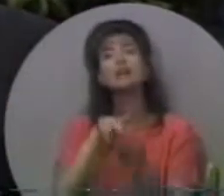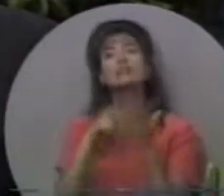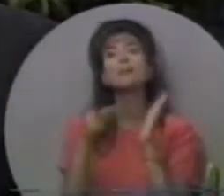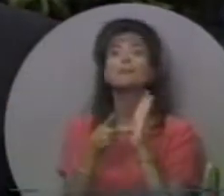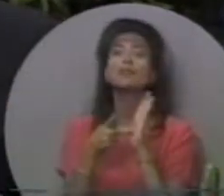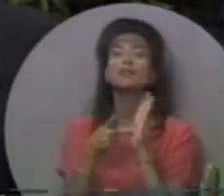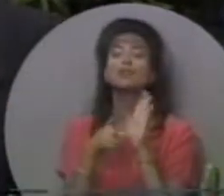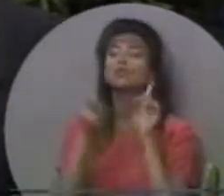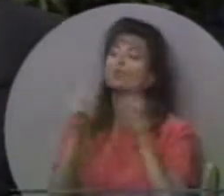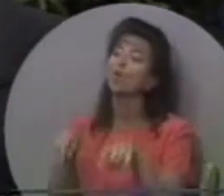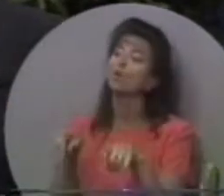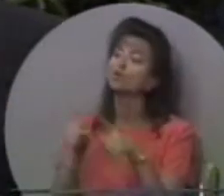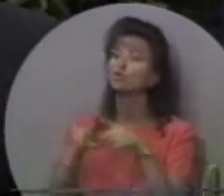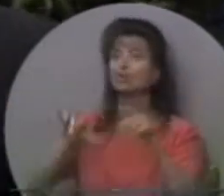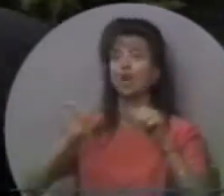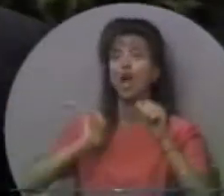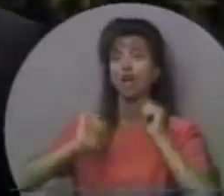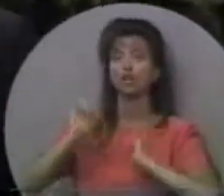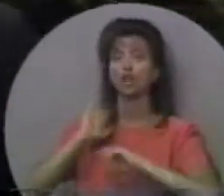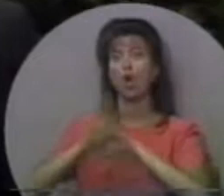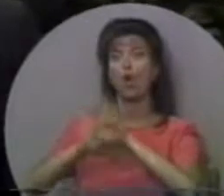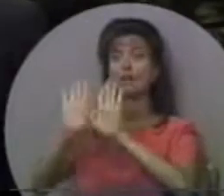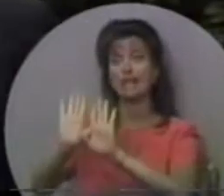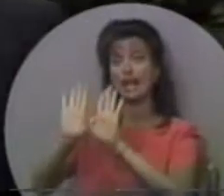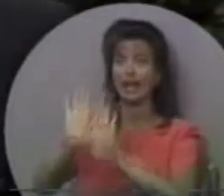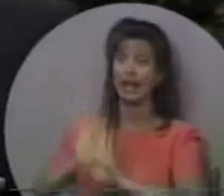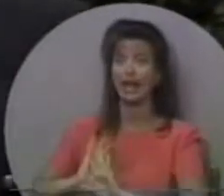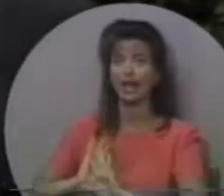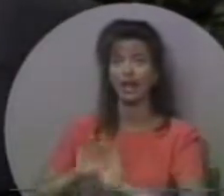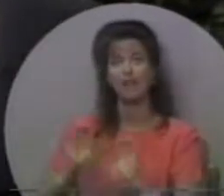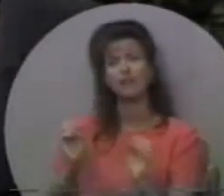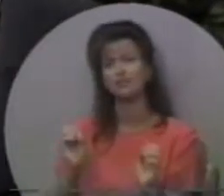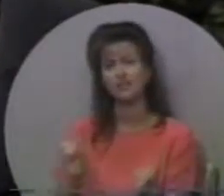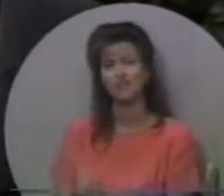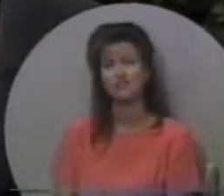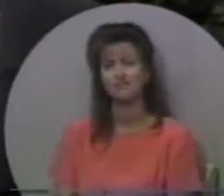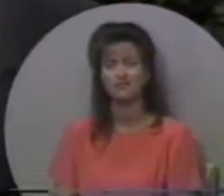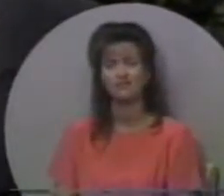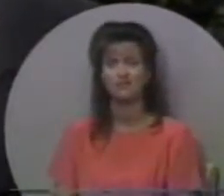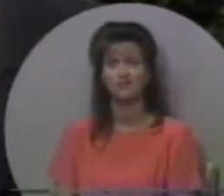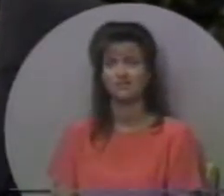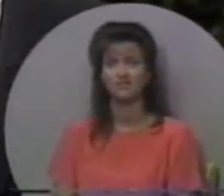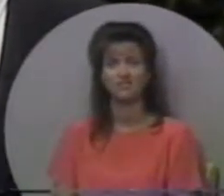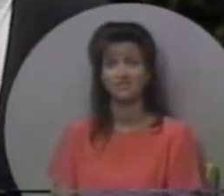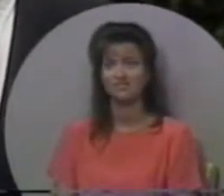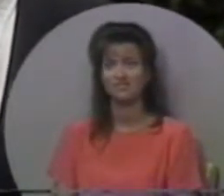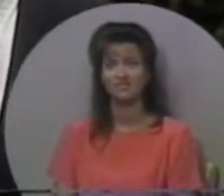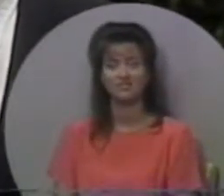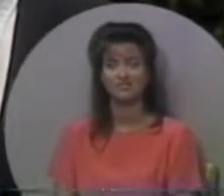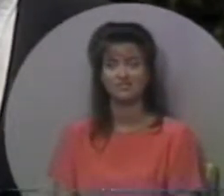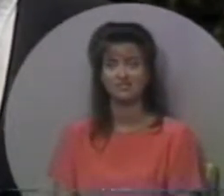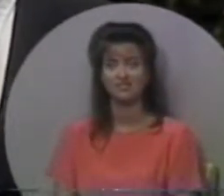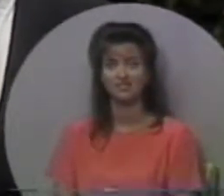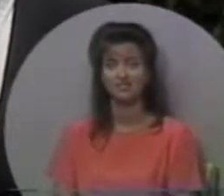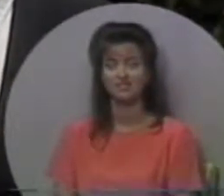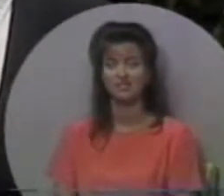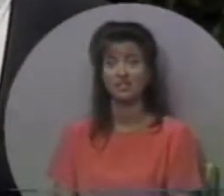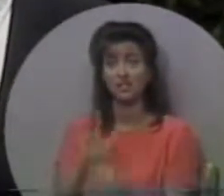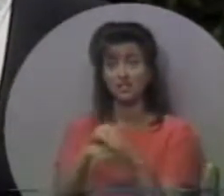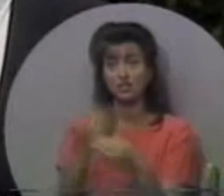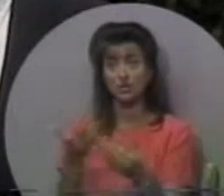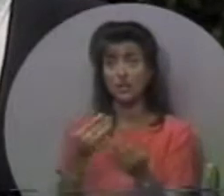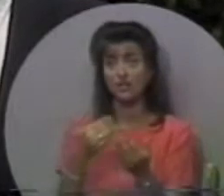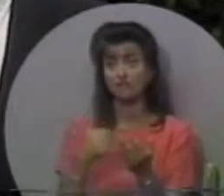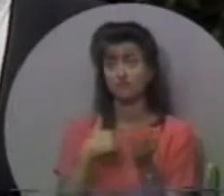Не означає входити в неділю на якийсь шоу чи в кіно. Я